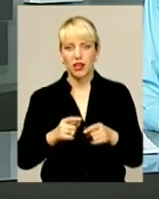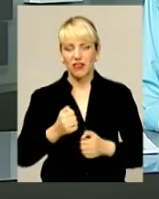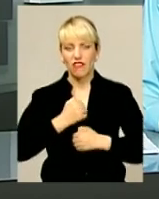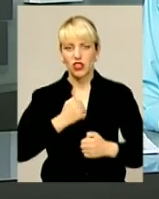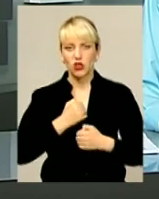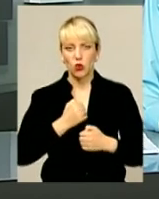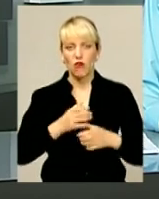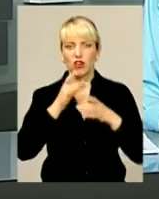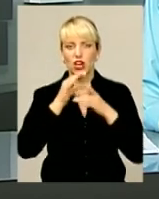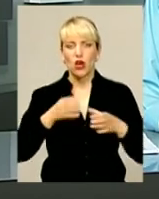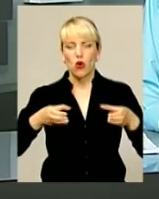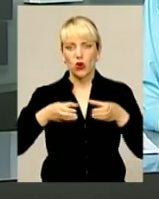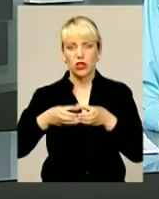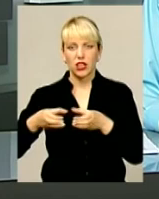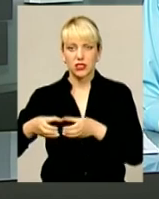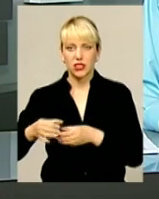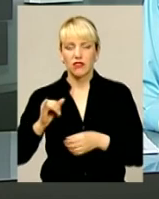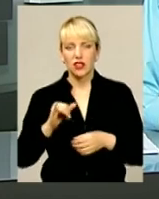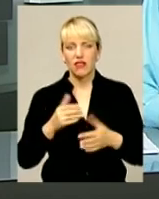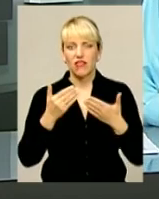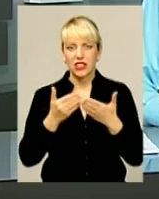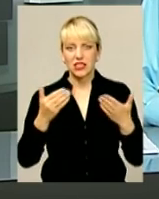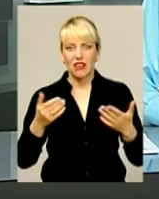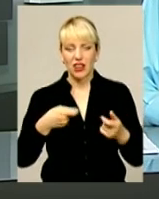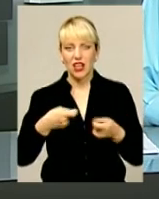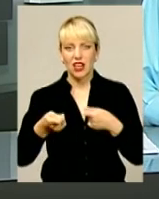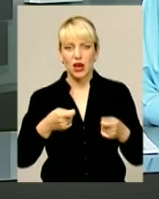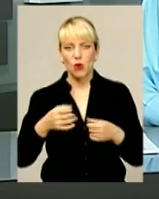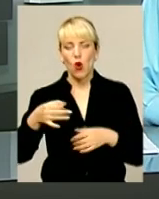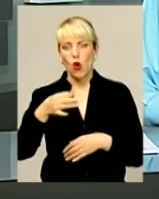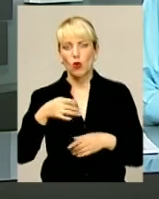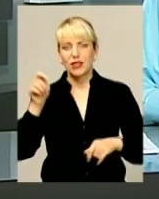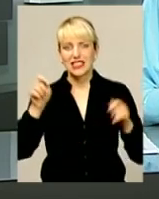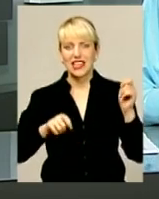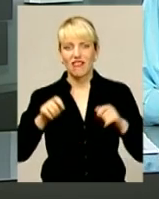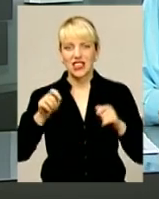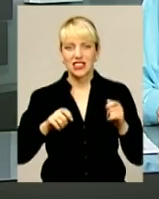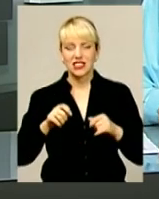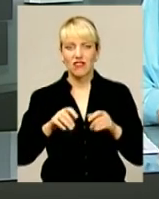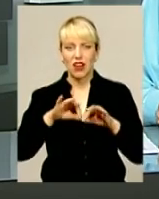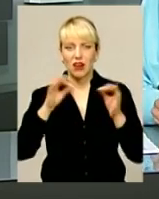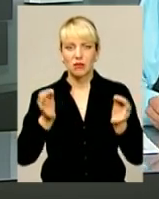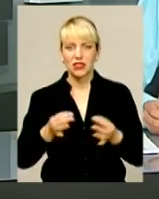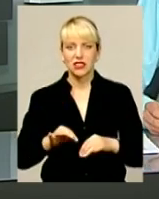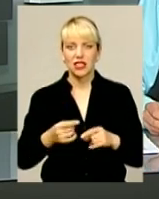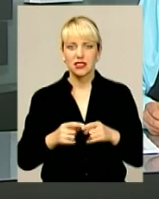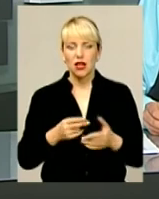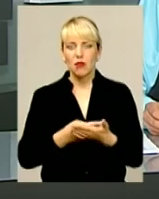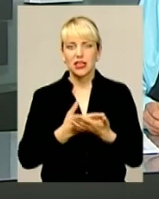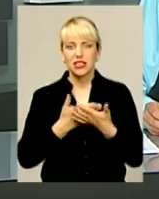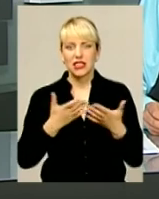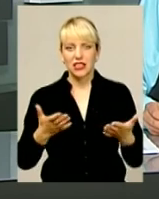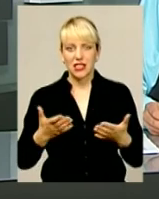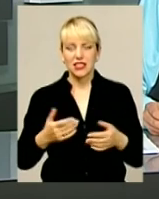народних аматорських оркестрів краю, виставка ярмарок, обласний фестиваль мистецтв «Ода Україні», презентація декоративно